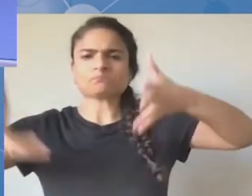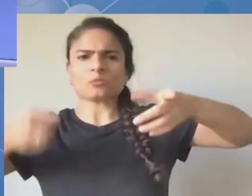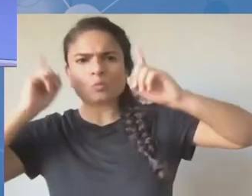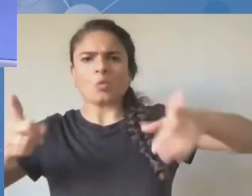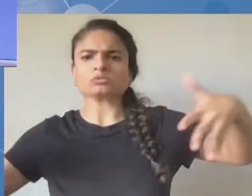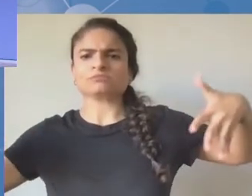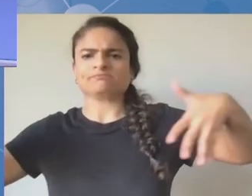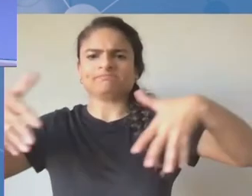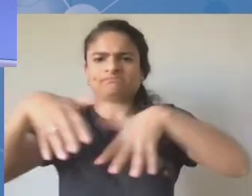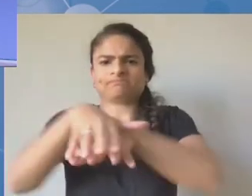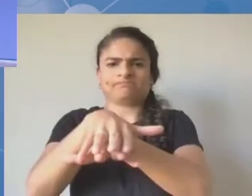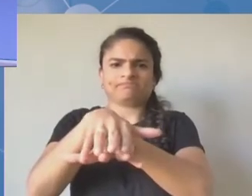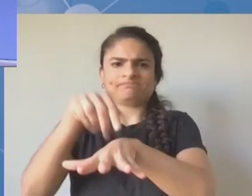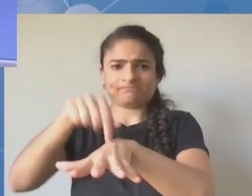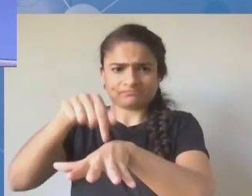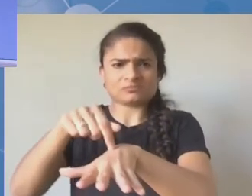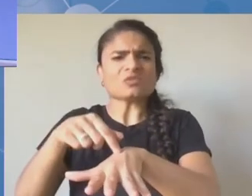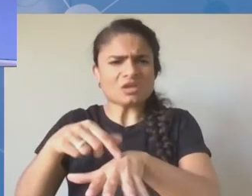słyszalne.